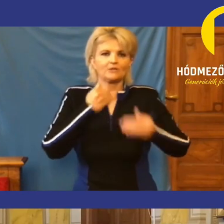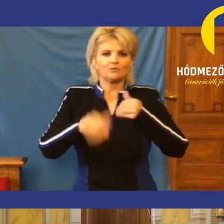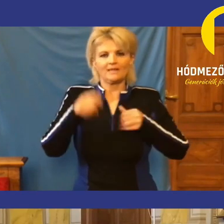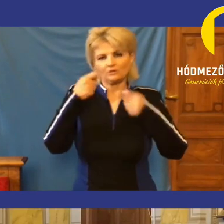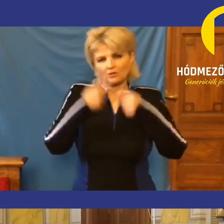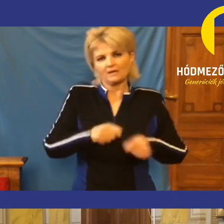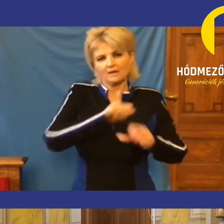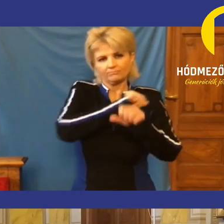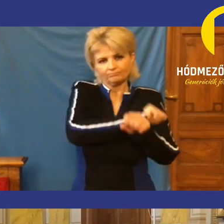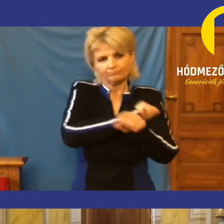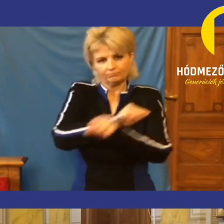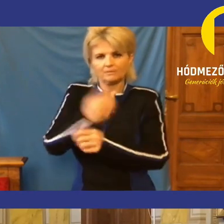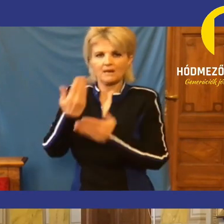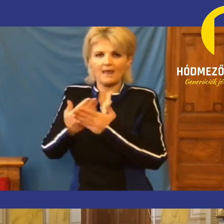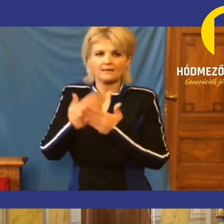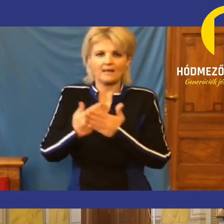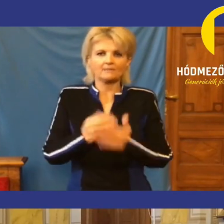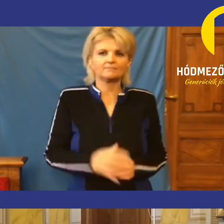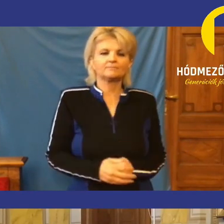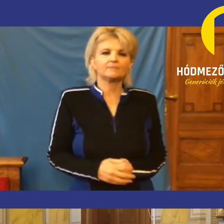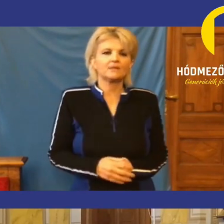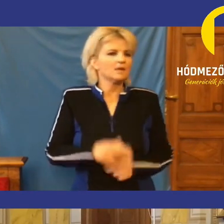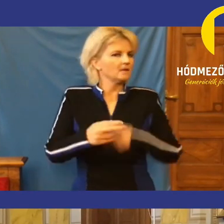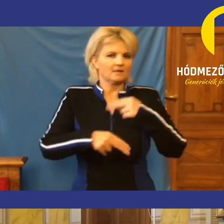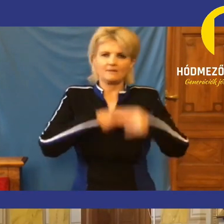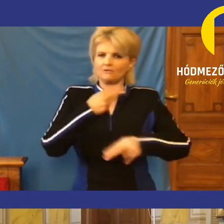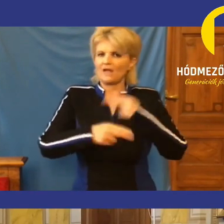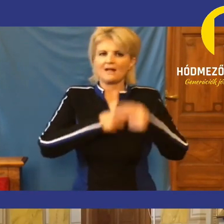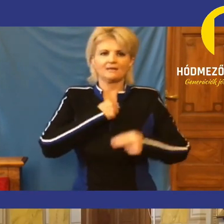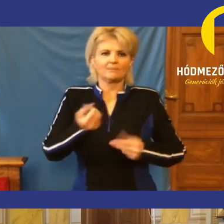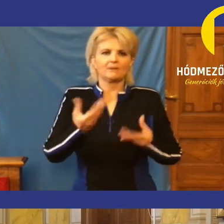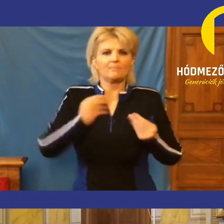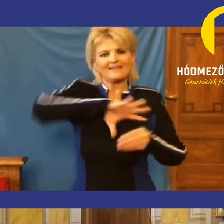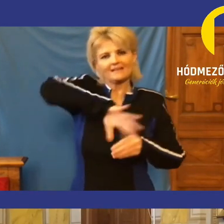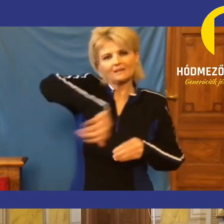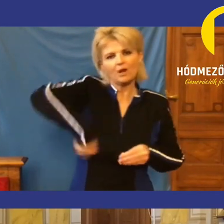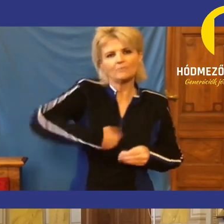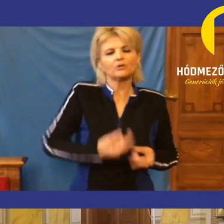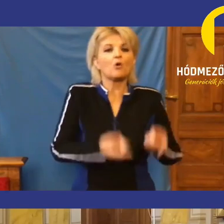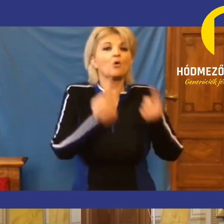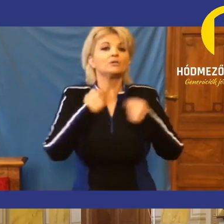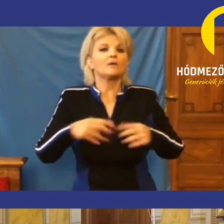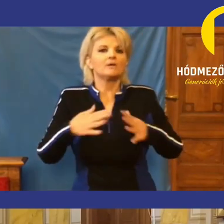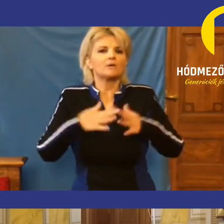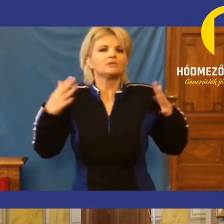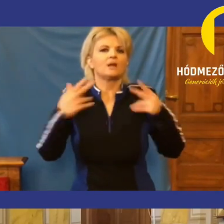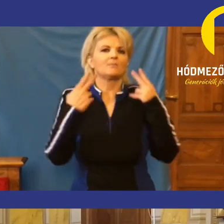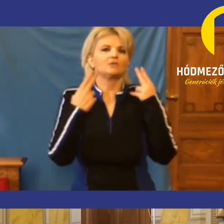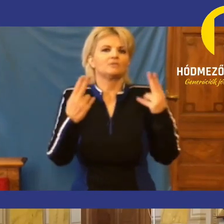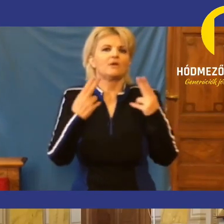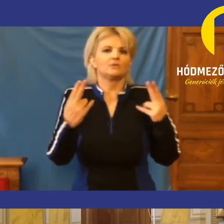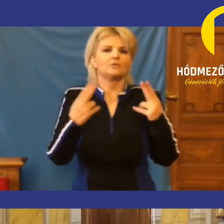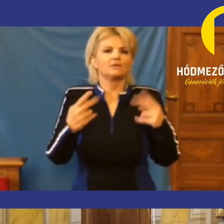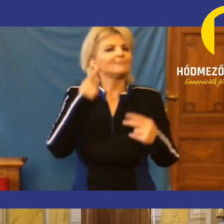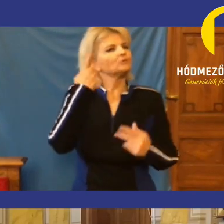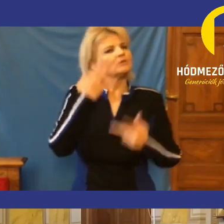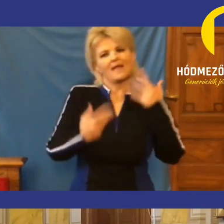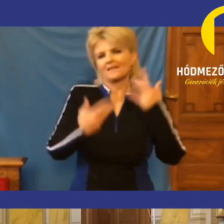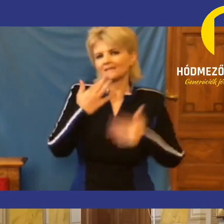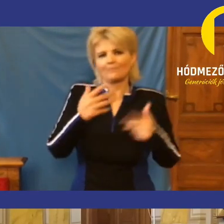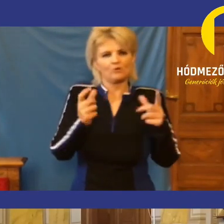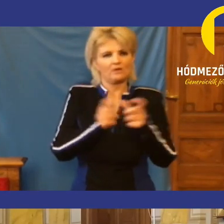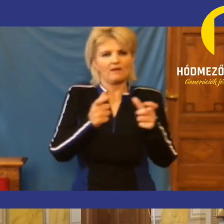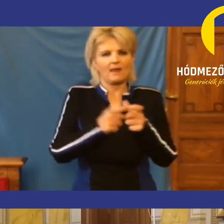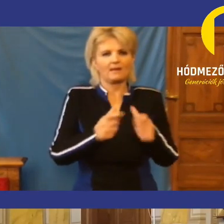bebizonyosodott volna, amit ők még kivizsgálni sem erészeltek, hogy mennyit loptak, hogy honnan van az az irdatlan vagyon, amivel nem tudnak elszámolni.